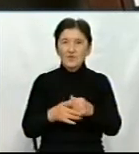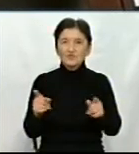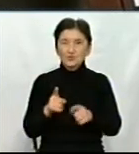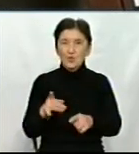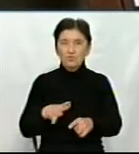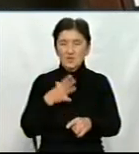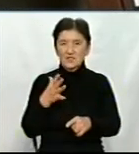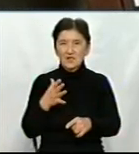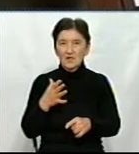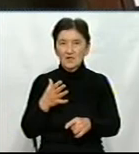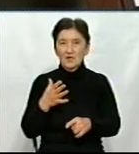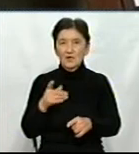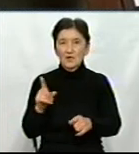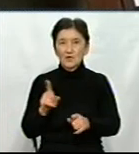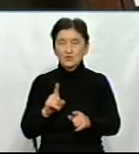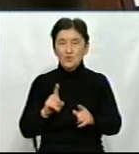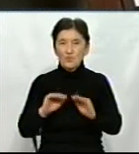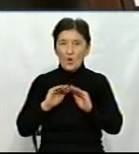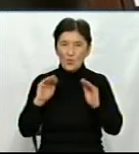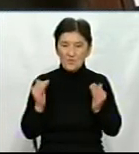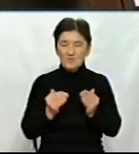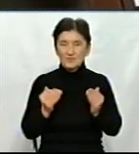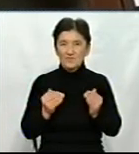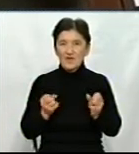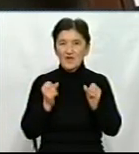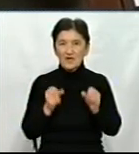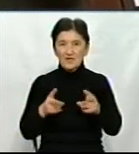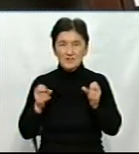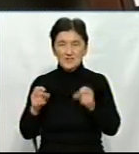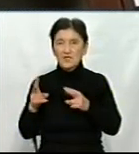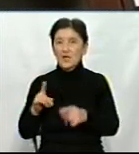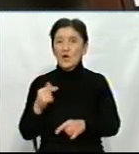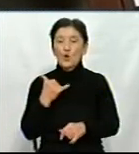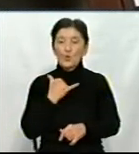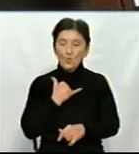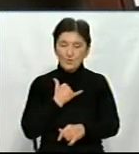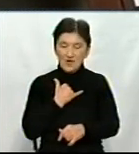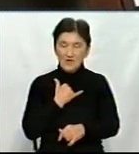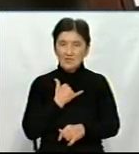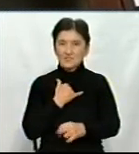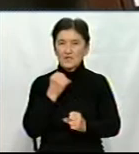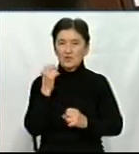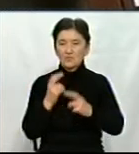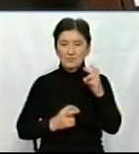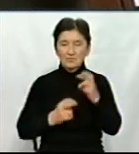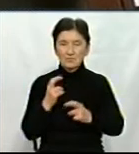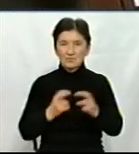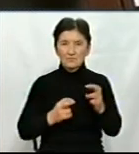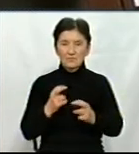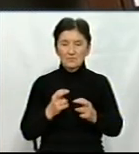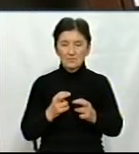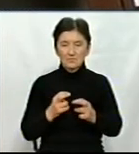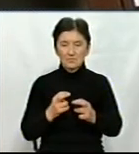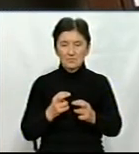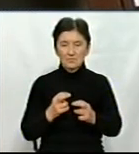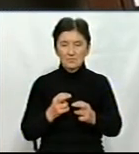мірбинці для того, щоб мінімізувати ці ризики. Ну скажу, що у нас на підприємстві, на величкому підприємстві